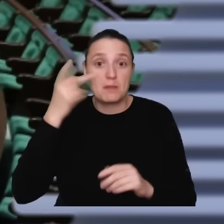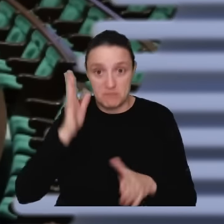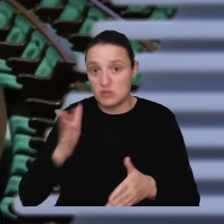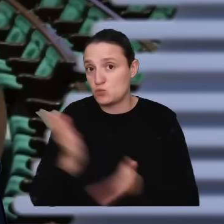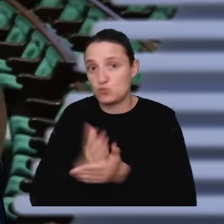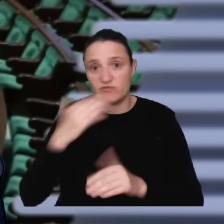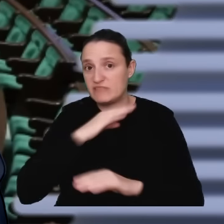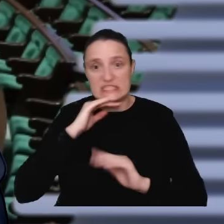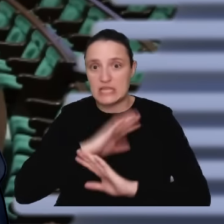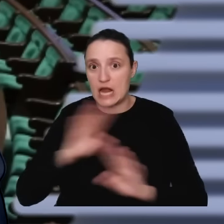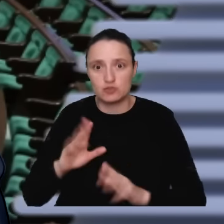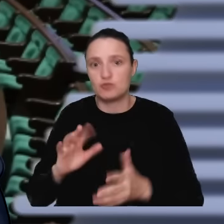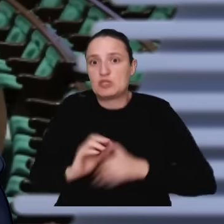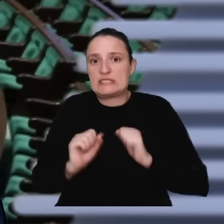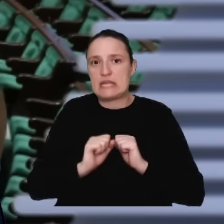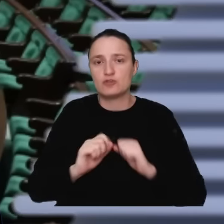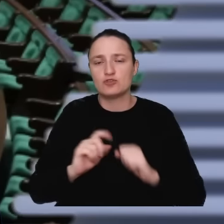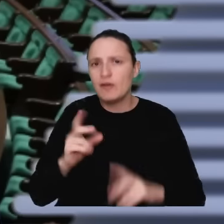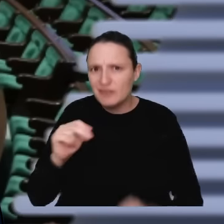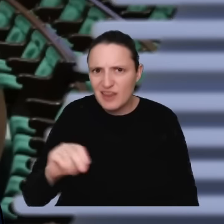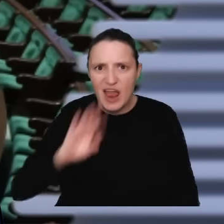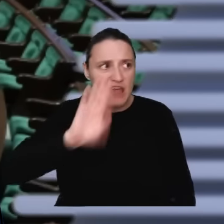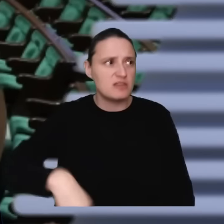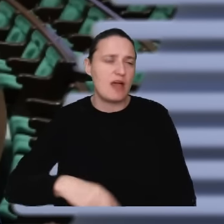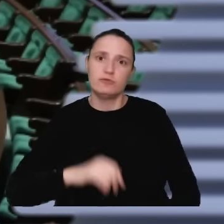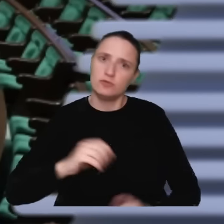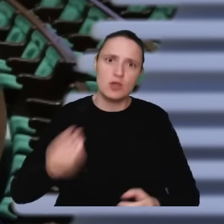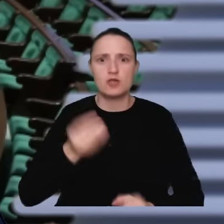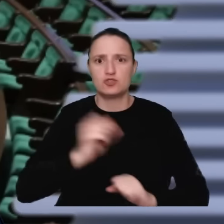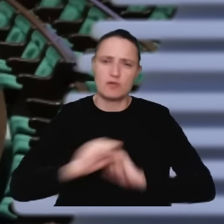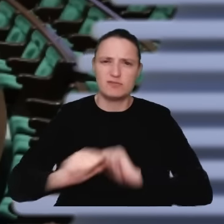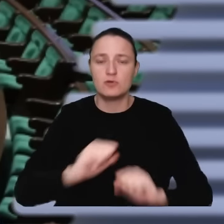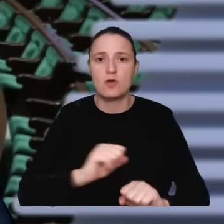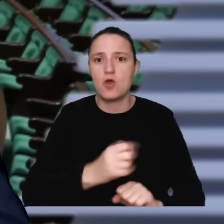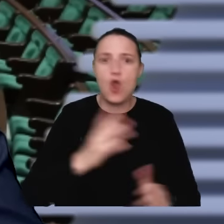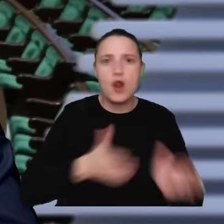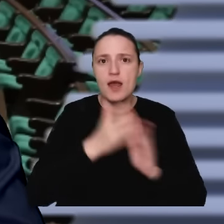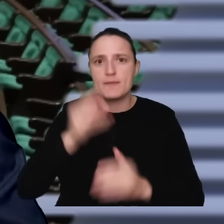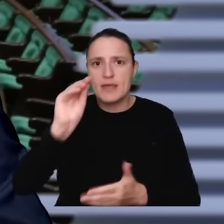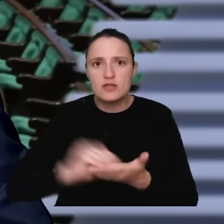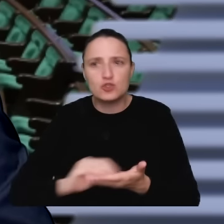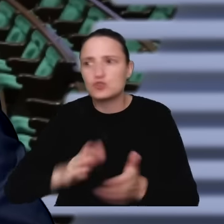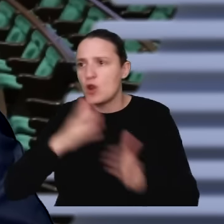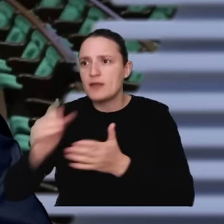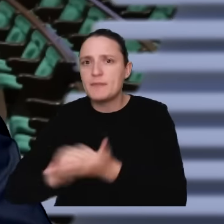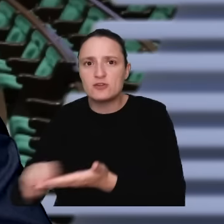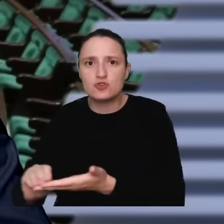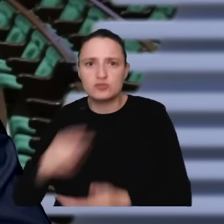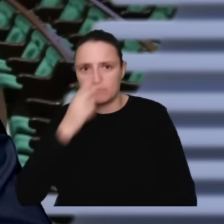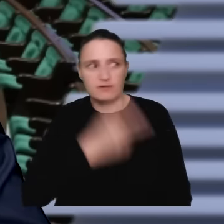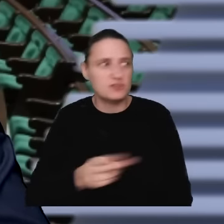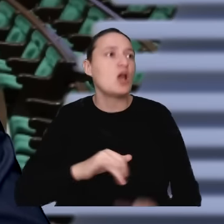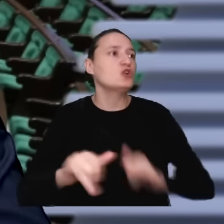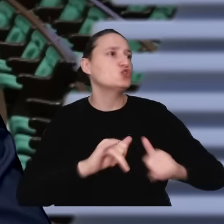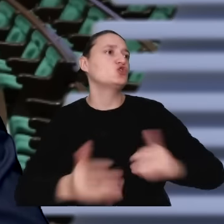przestraszą się tej swojej działalności, ale oni się rozuchwalili, czyli każdy kolejny miesiąc ta władza utwierdza się w przekonaniu, że władza została im dana